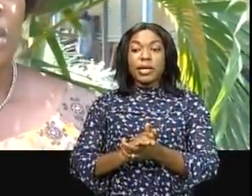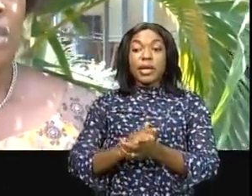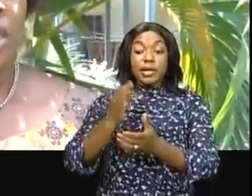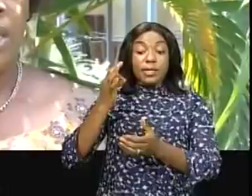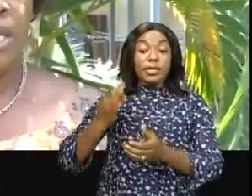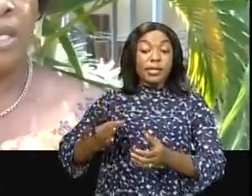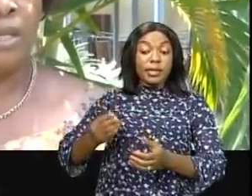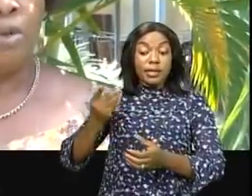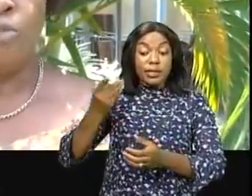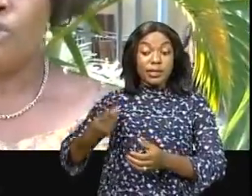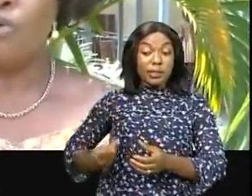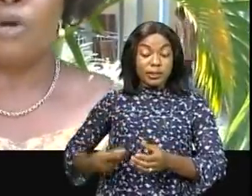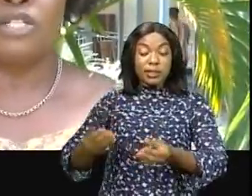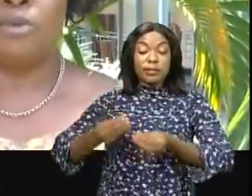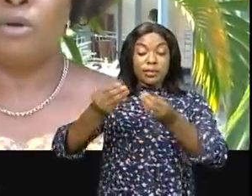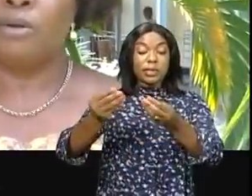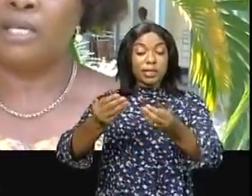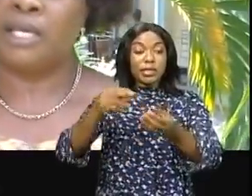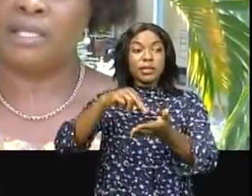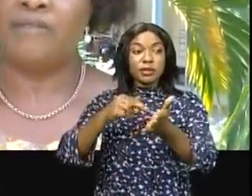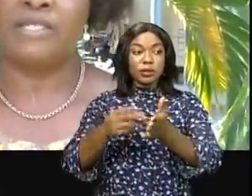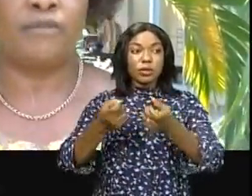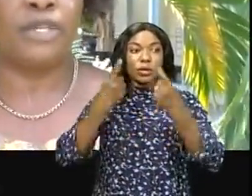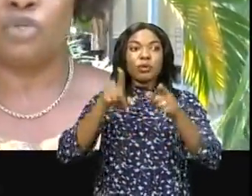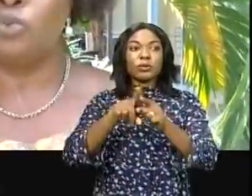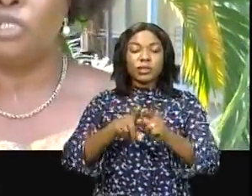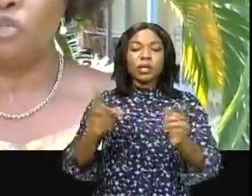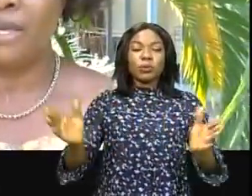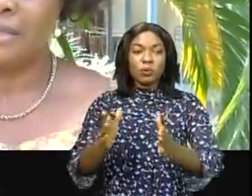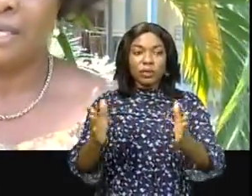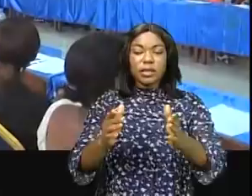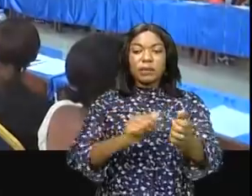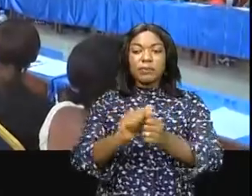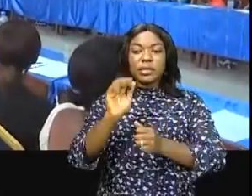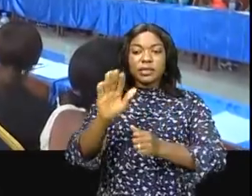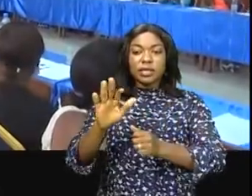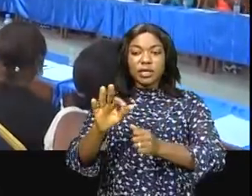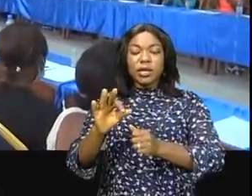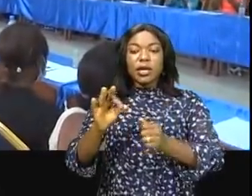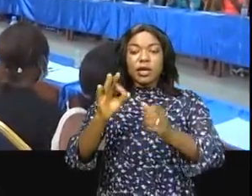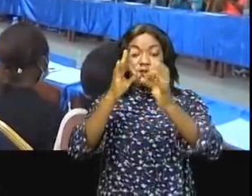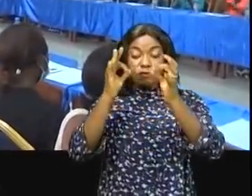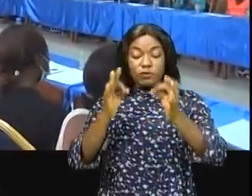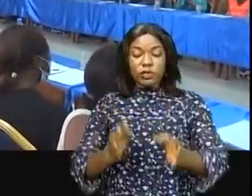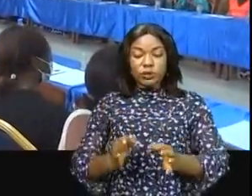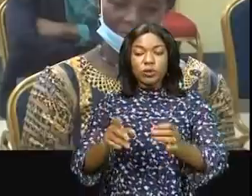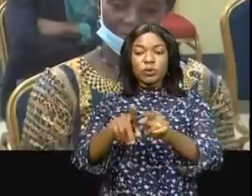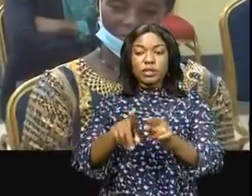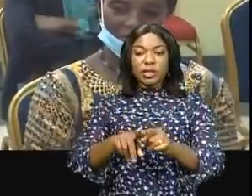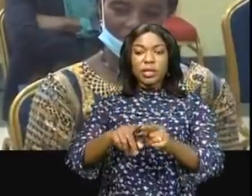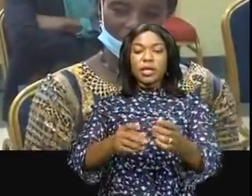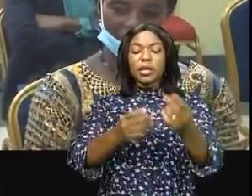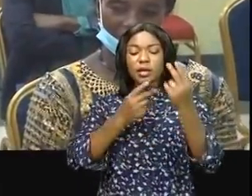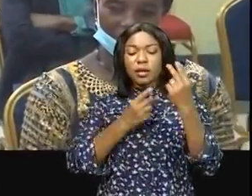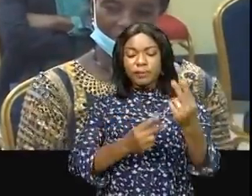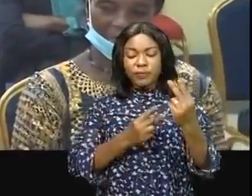'hui. C'est le mot d'encouragement et à travers sa fondation, nous lui disons merci. Une formation bénéfique pour ces femmes qui